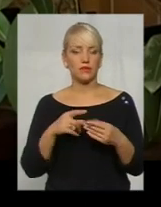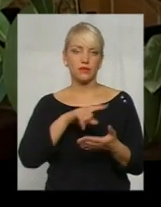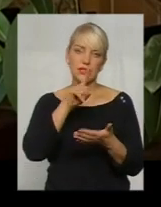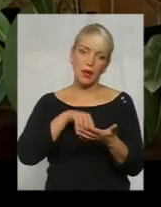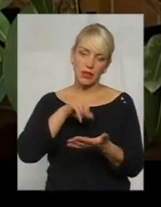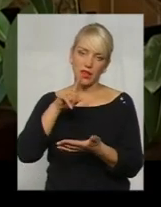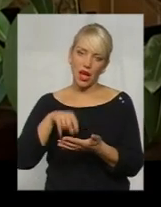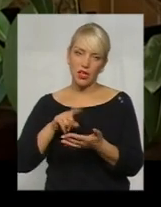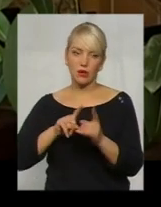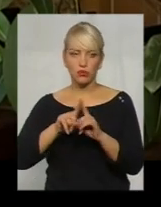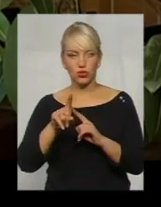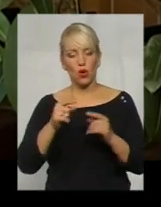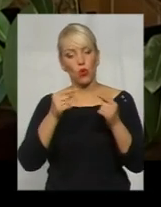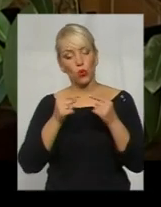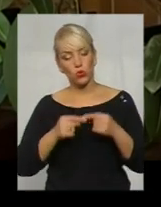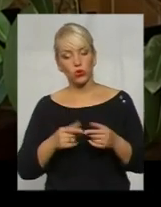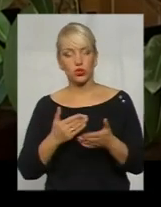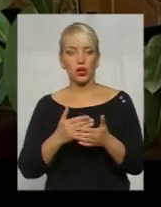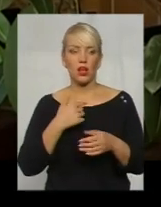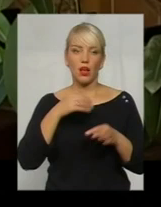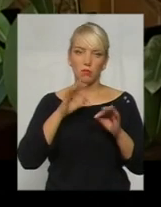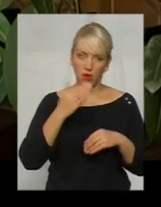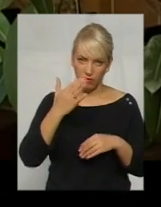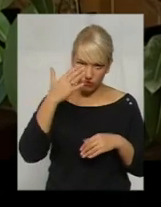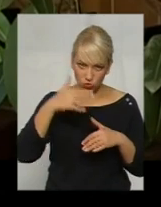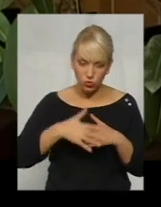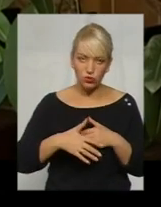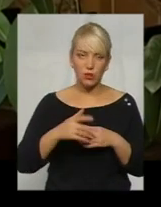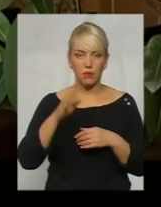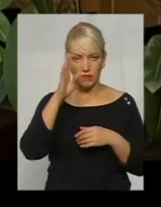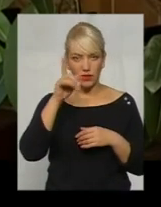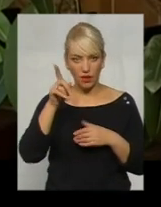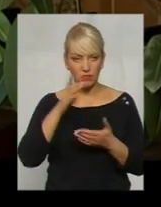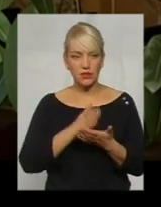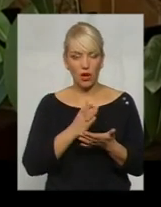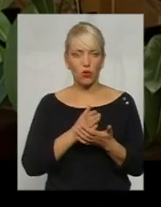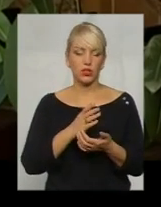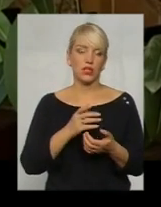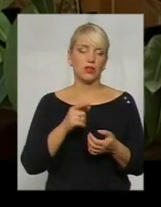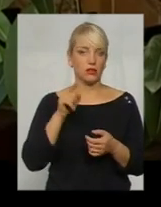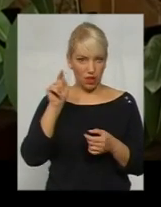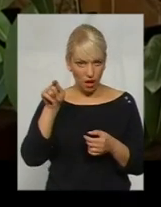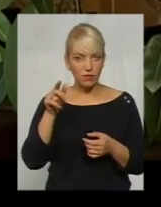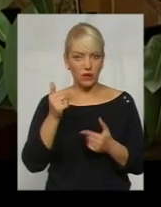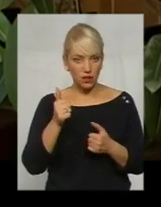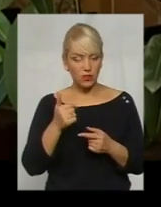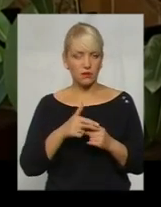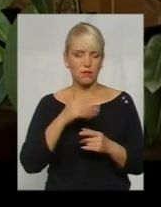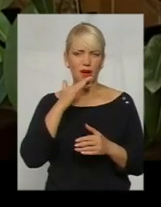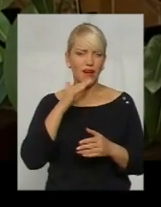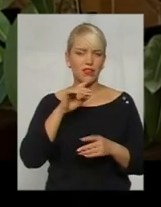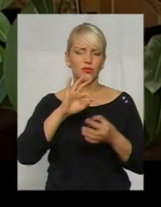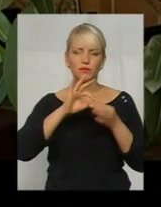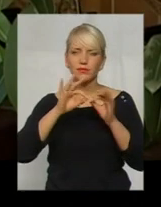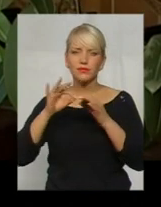задавати питання, уточнюючи, правильно, я вас розумію, що він там знаходиться, чи вона там-то. Задавати багато